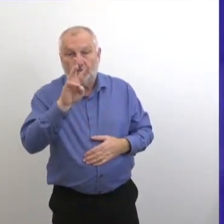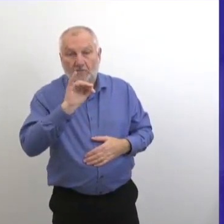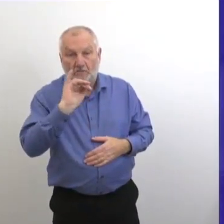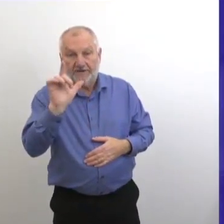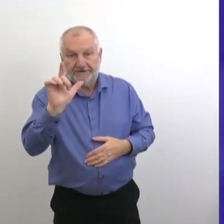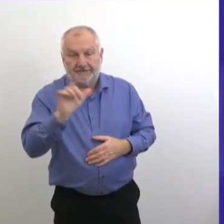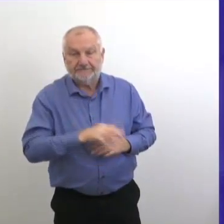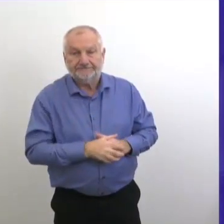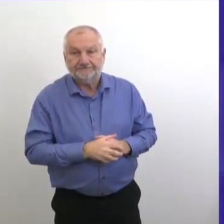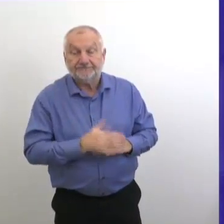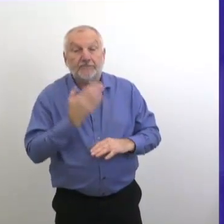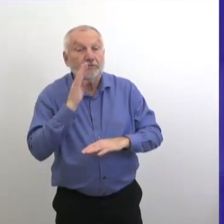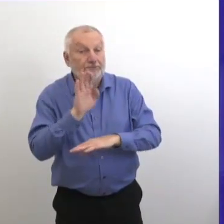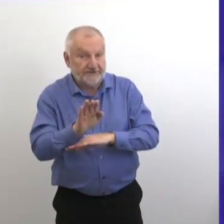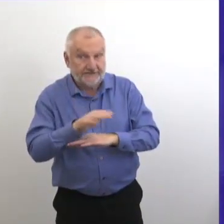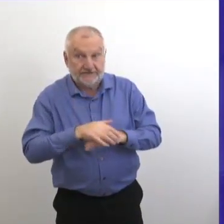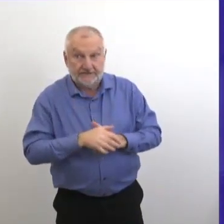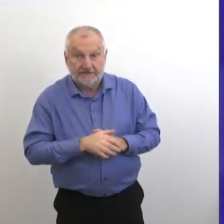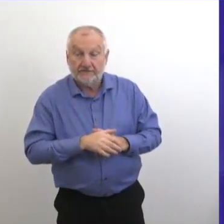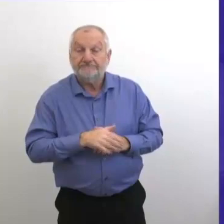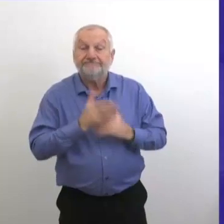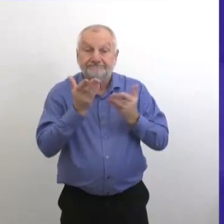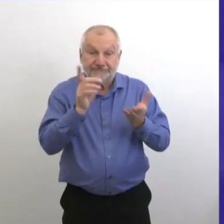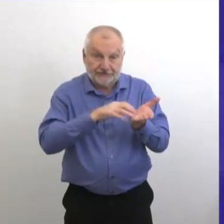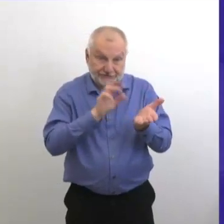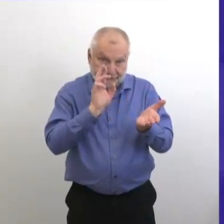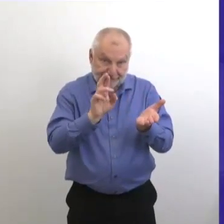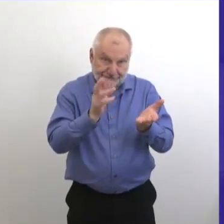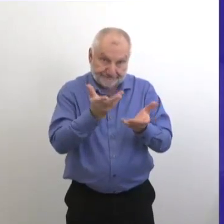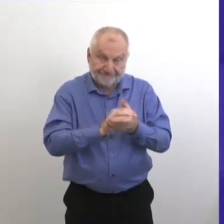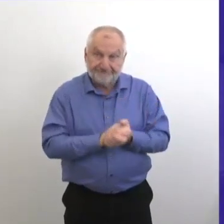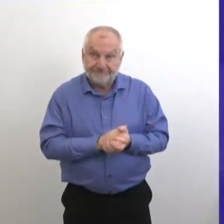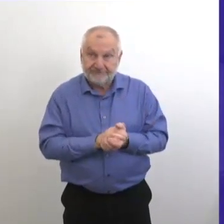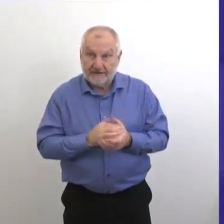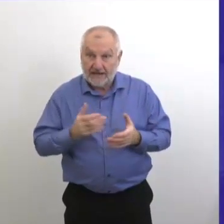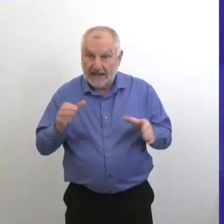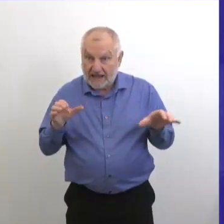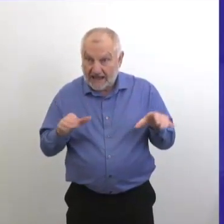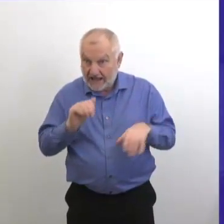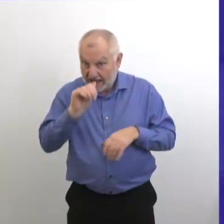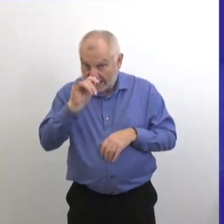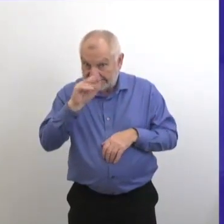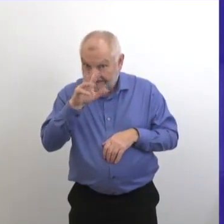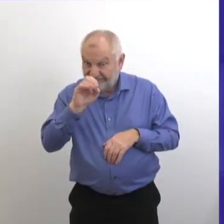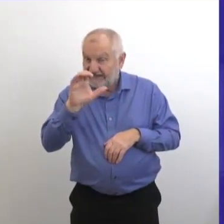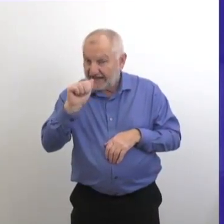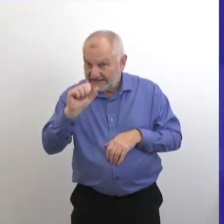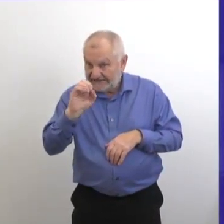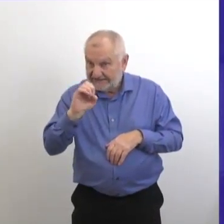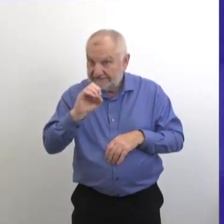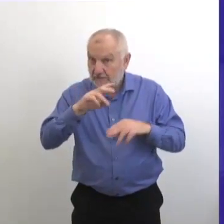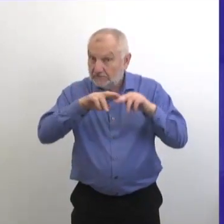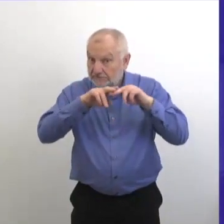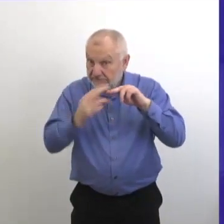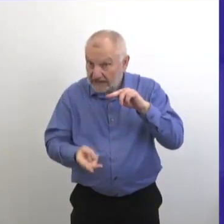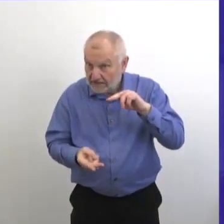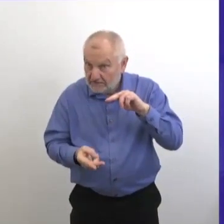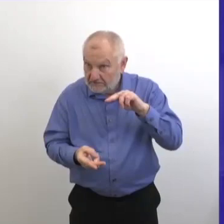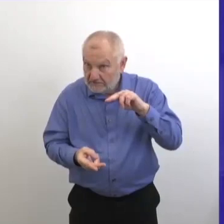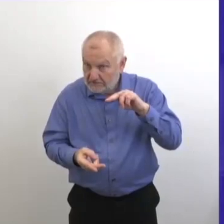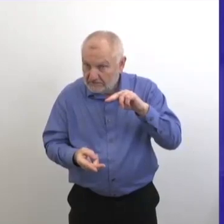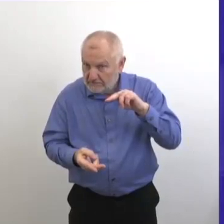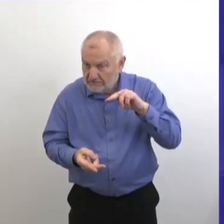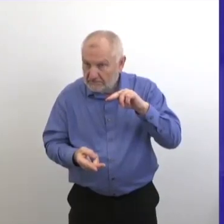Bonjour tout le monde. Dr. Roussin. Alors, on a eu une grande baisse du nombre de cas actifs. Pourriez-vous expliquer?